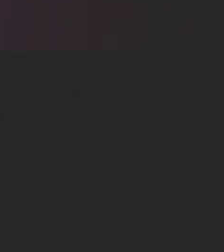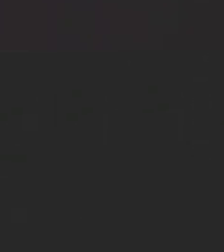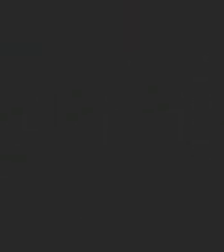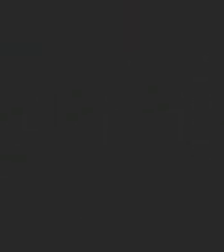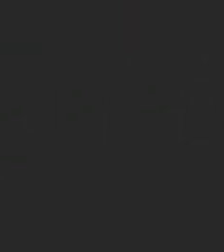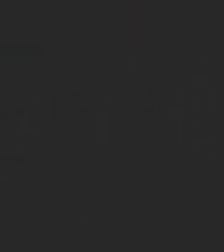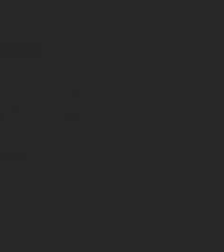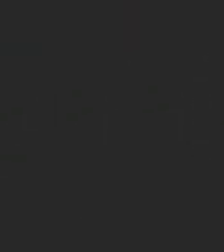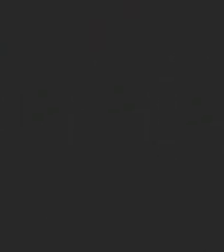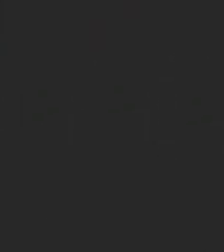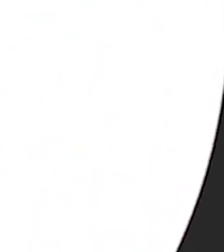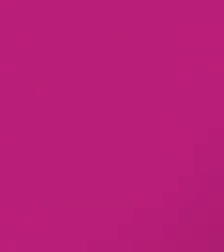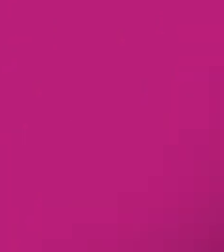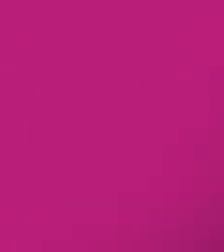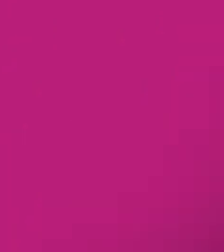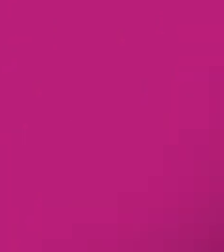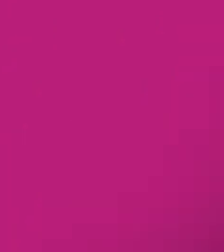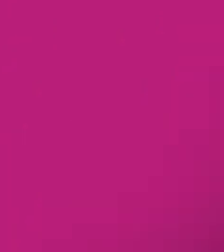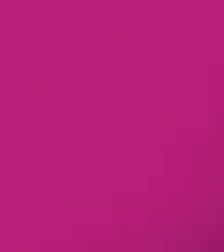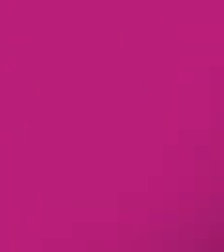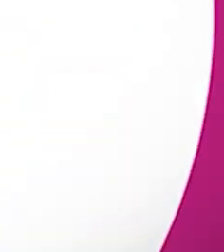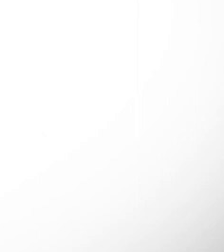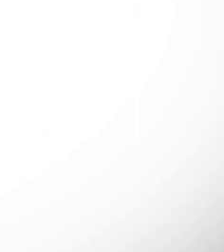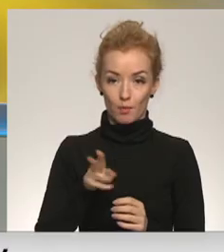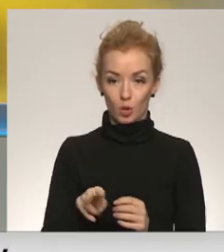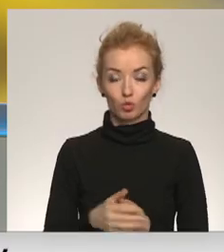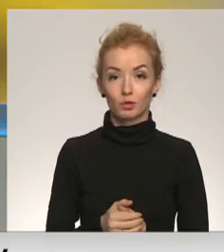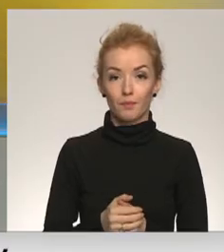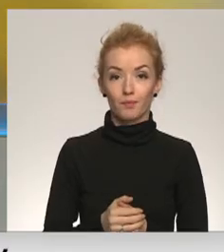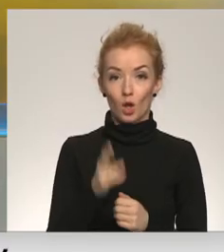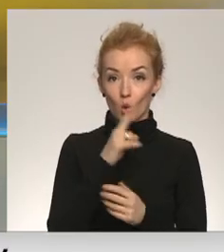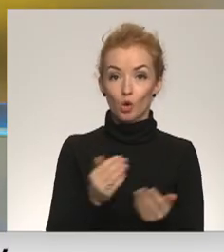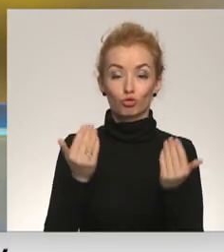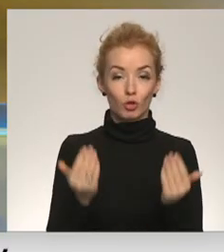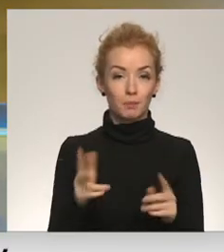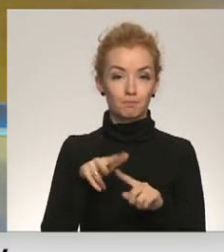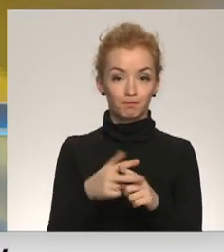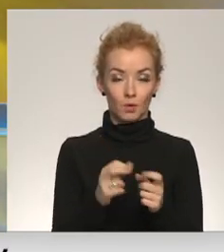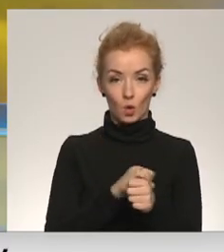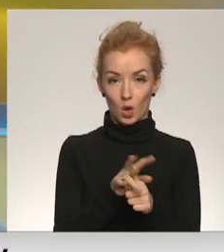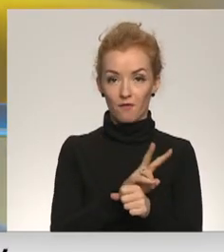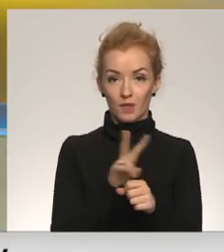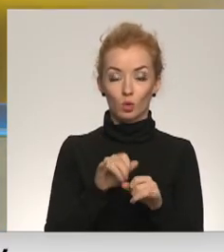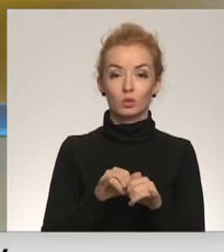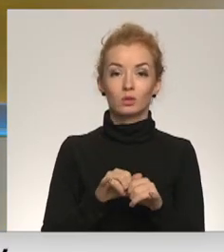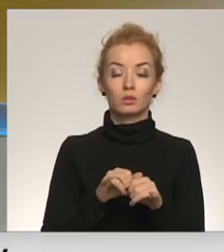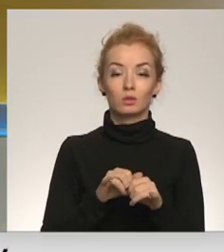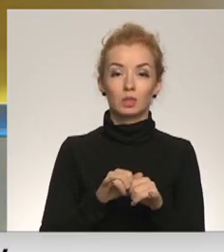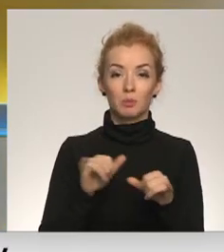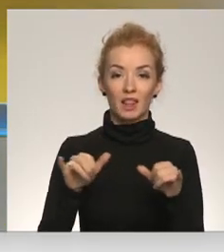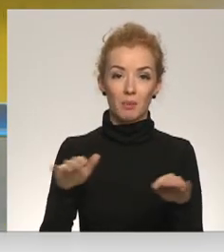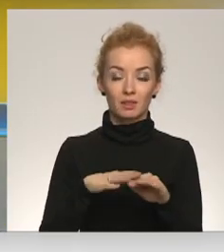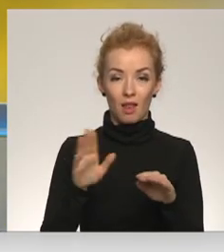Re! Viss ēters ir te! Bet no šodienas pārtraukta Covid-19 izplatības dēļ noteiktā